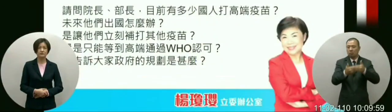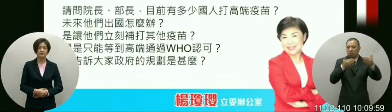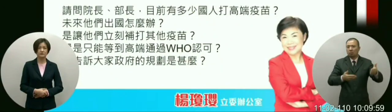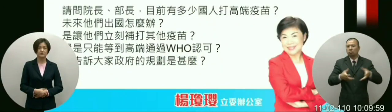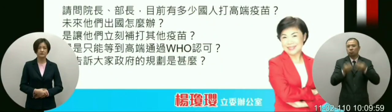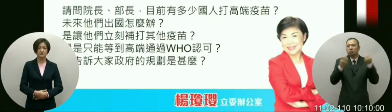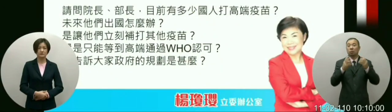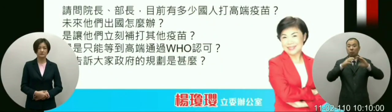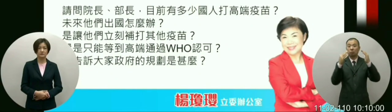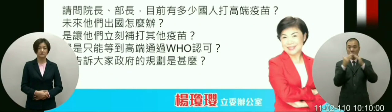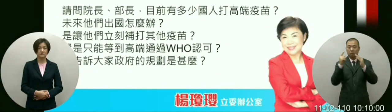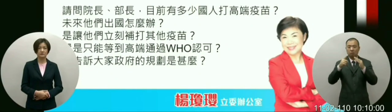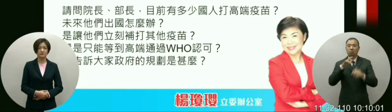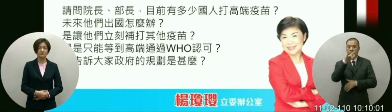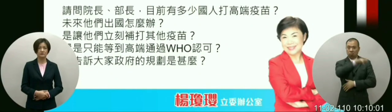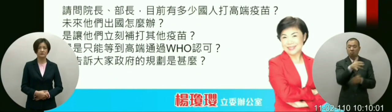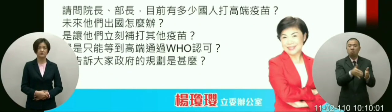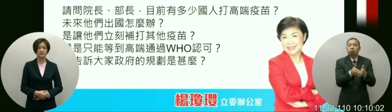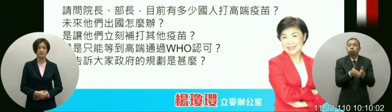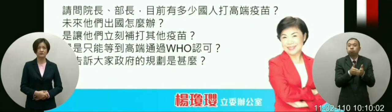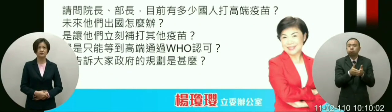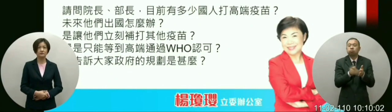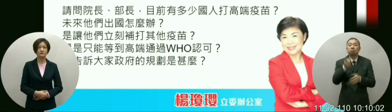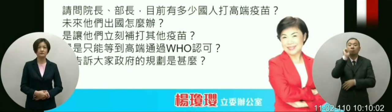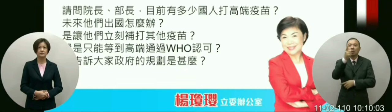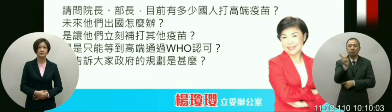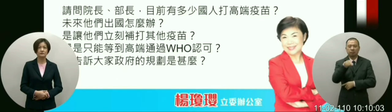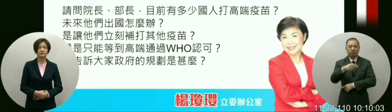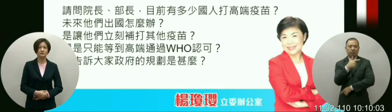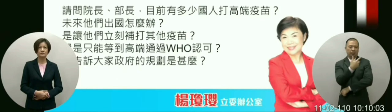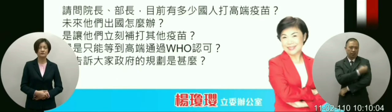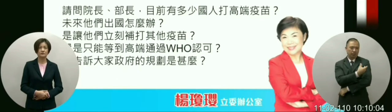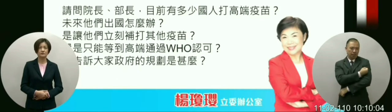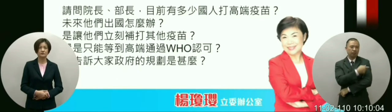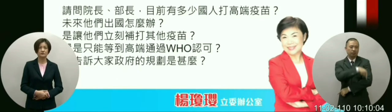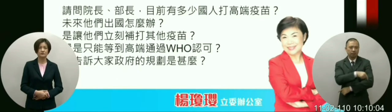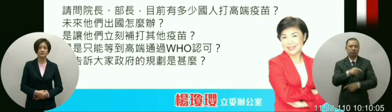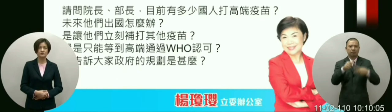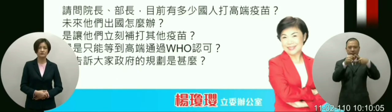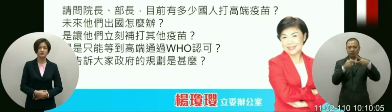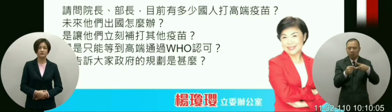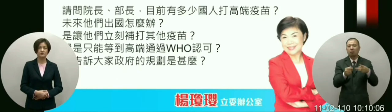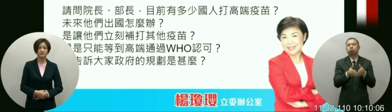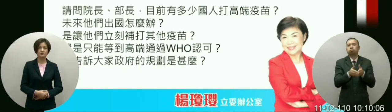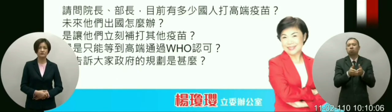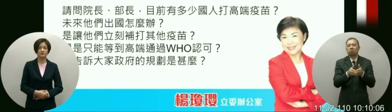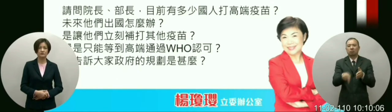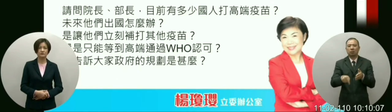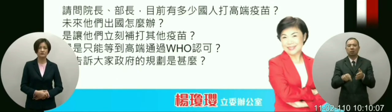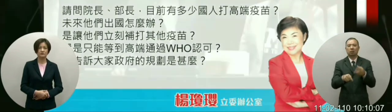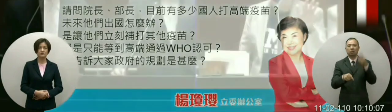条件条件是什么呢是要完整的接种疫苗那换句话说也就是WHO的